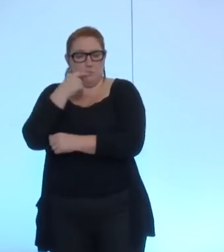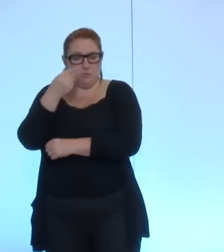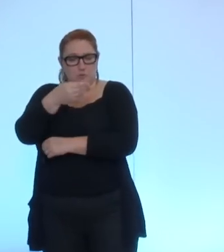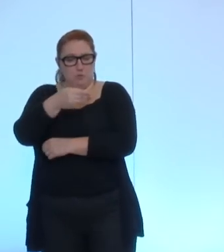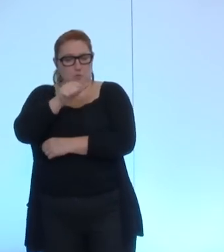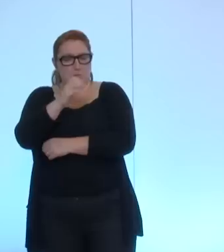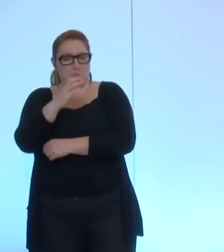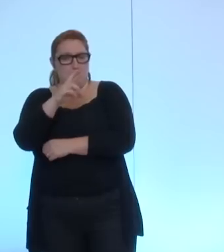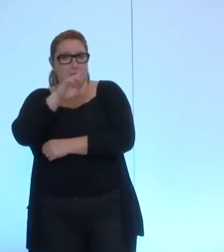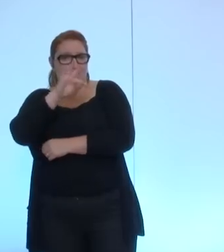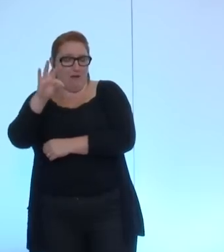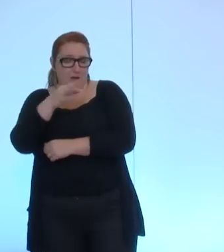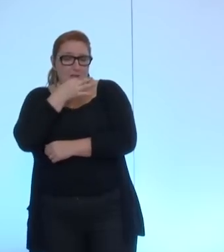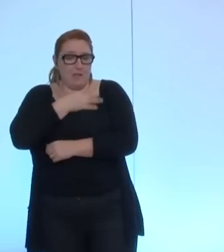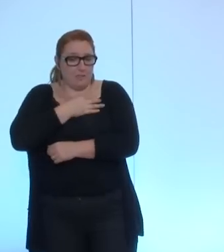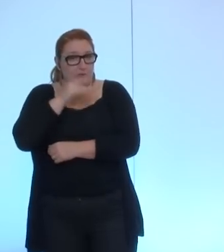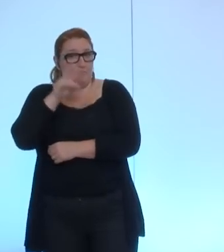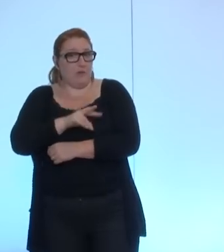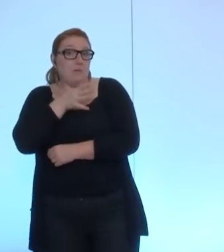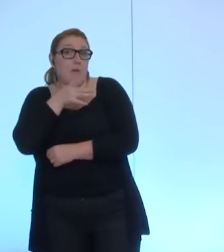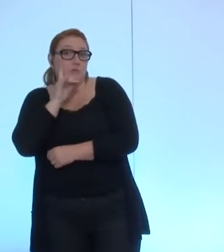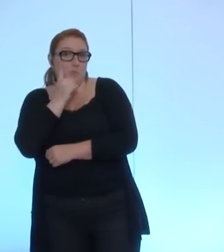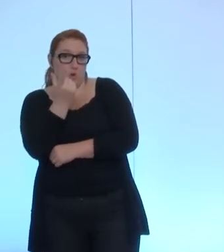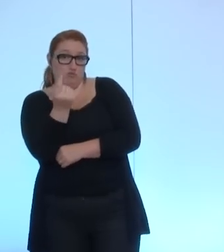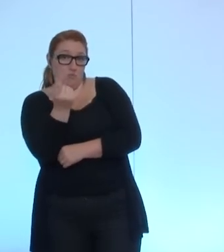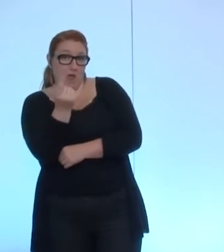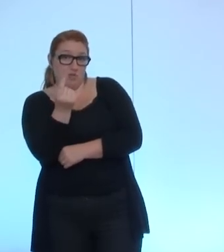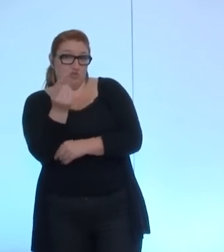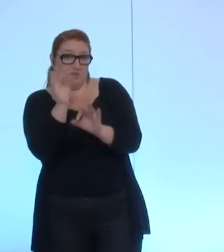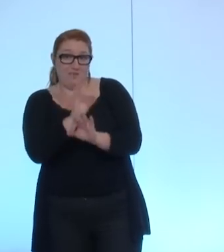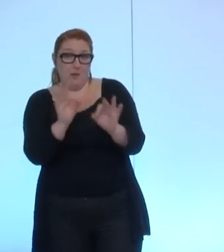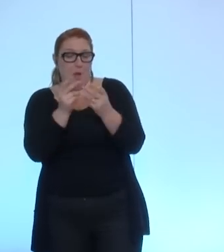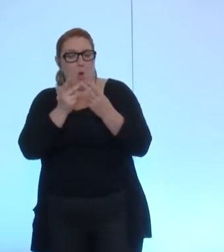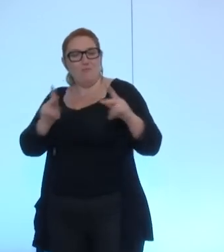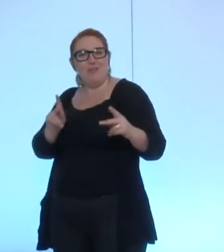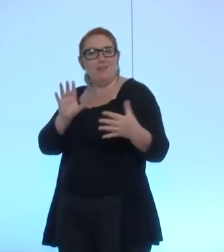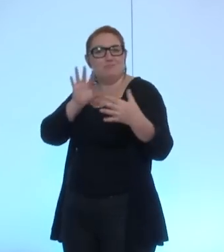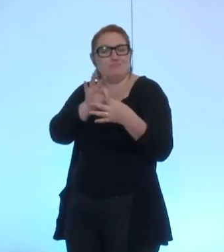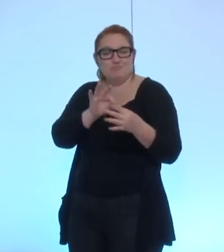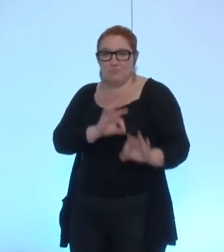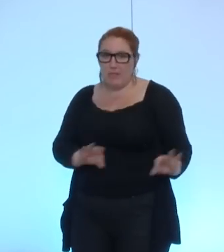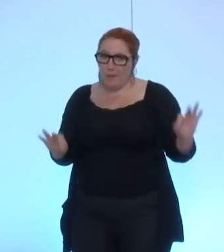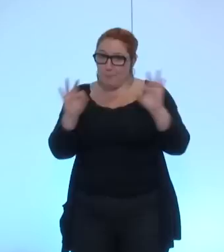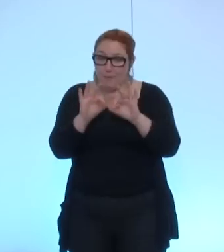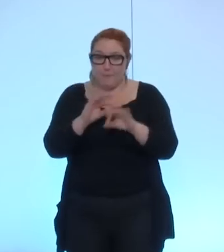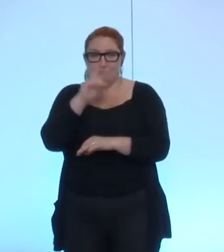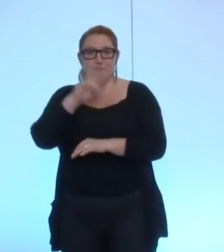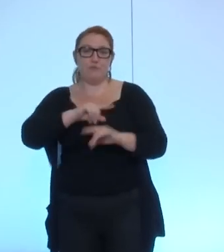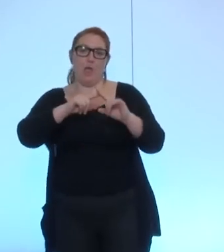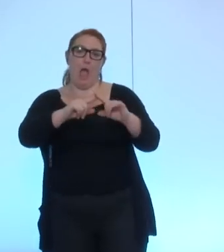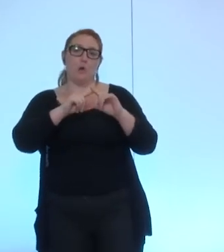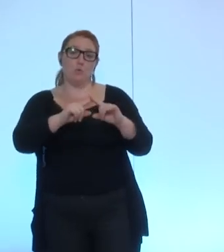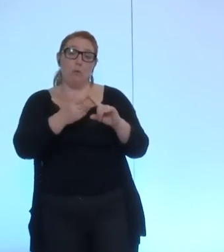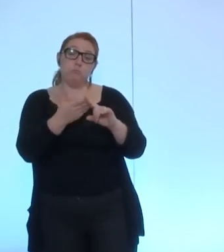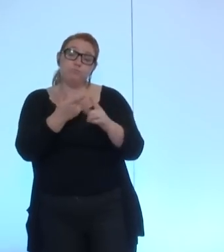parce que nous n'avions pas de jumelage c'était un argument qui tenait mal la route